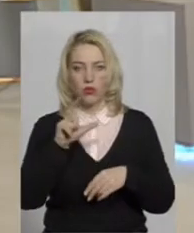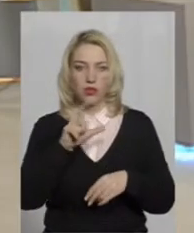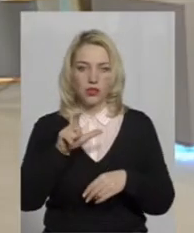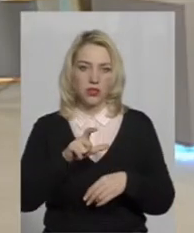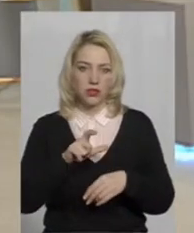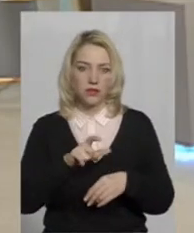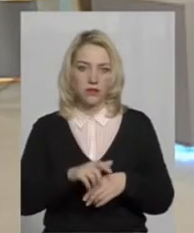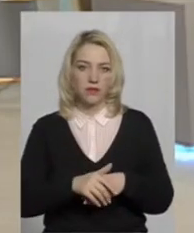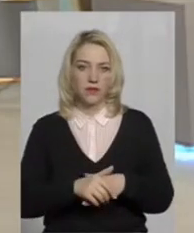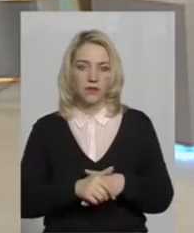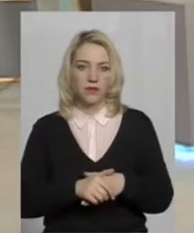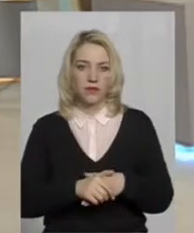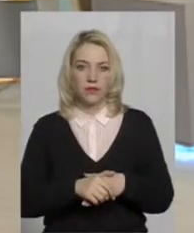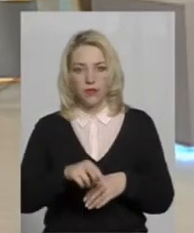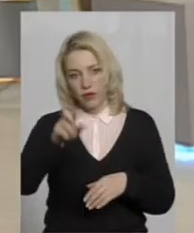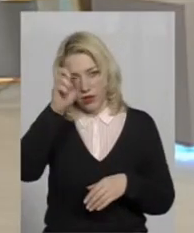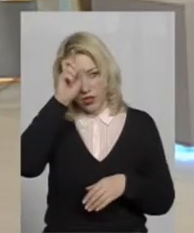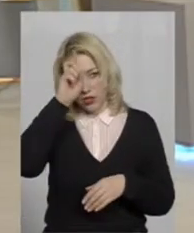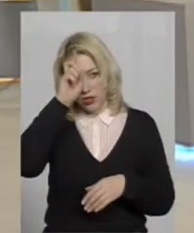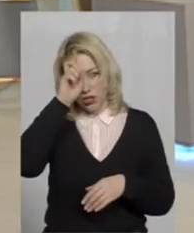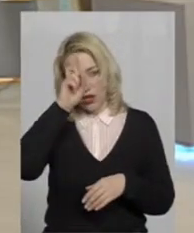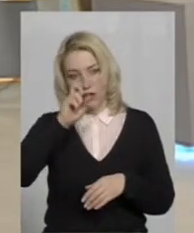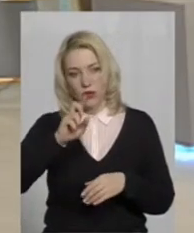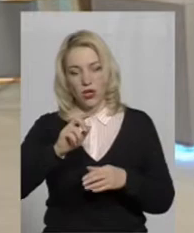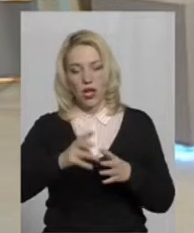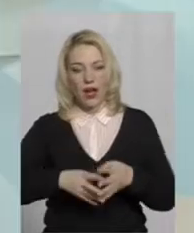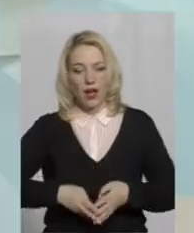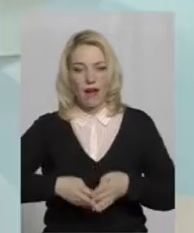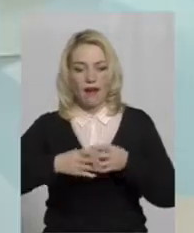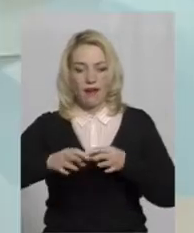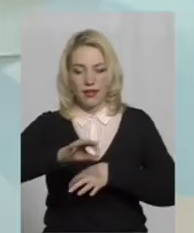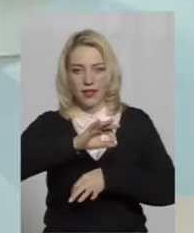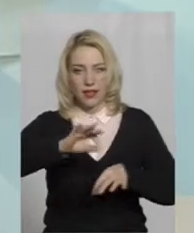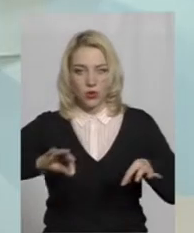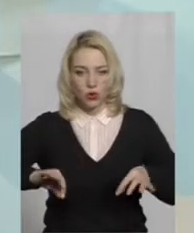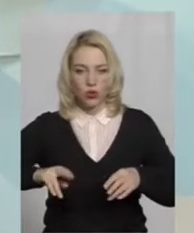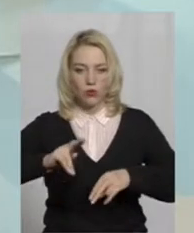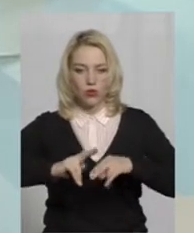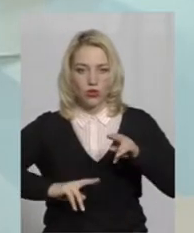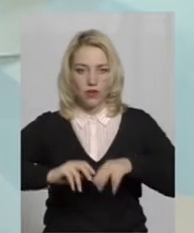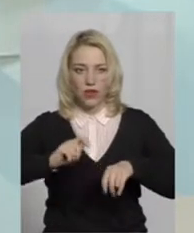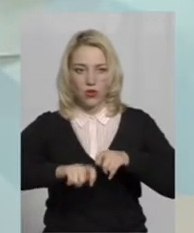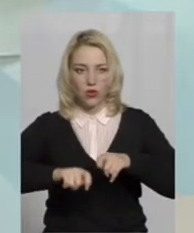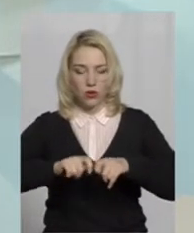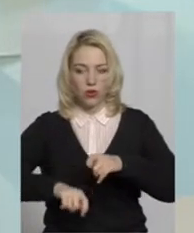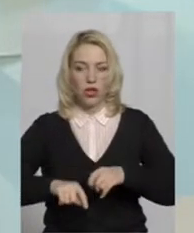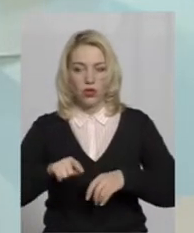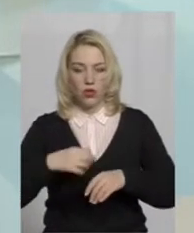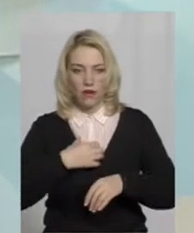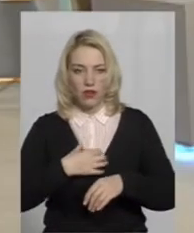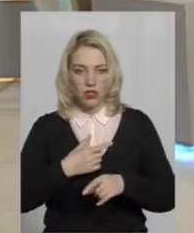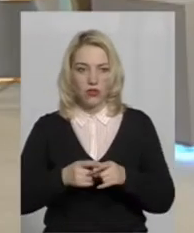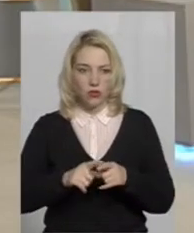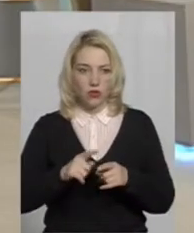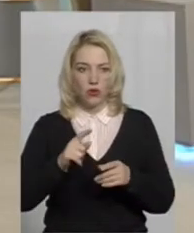державним архітектурно-будівельним контролем. Тут важливо до цього